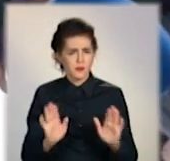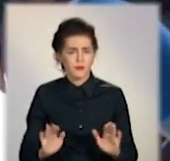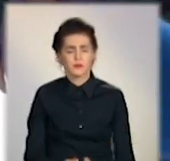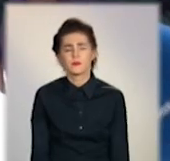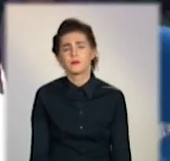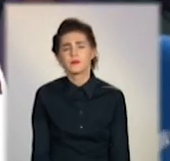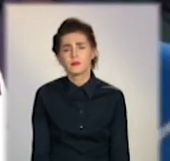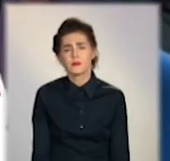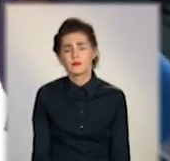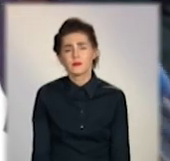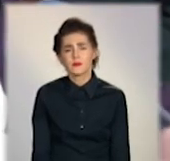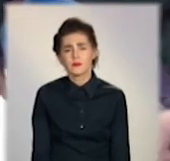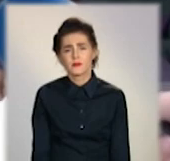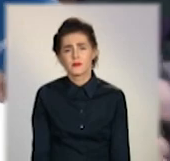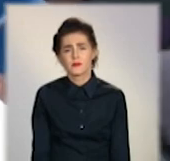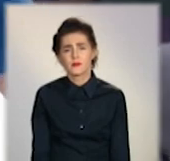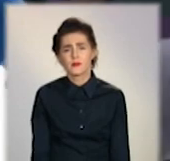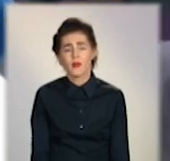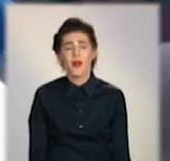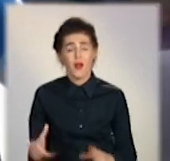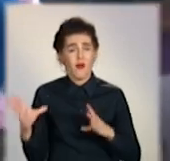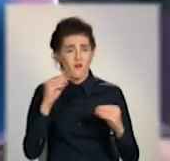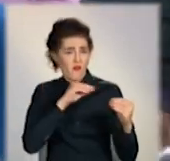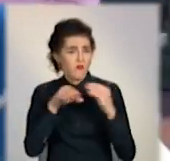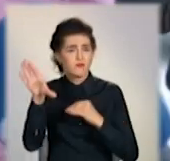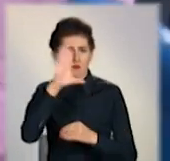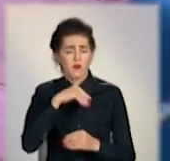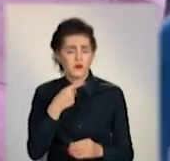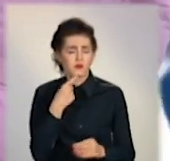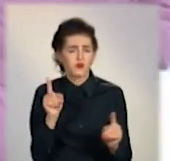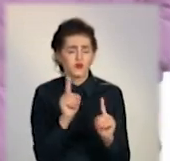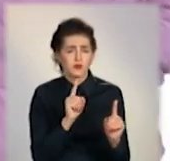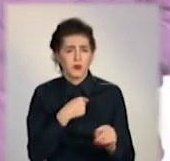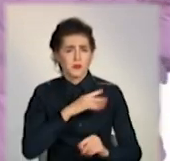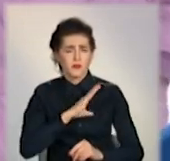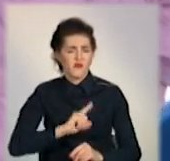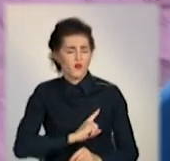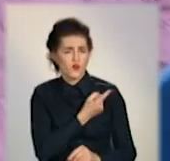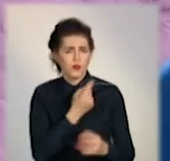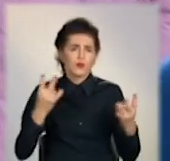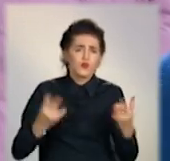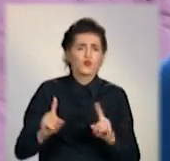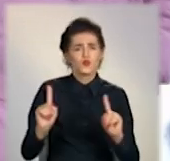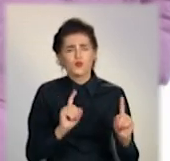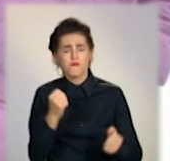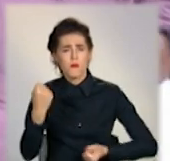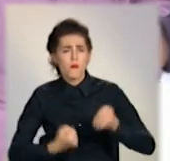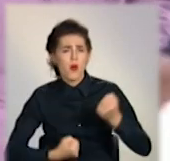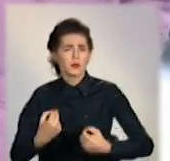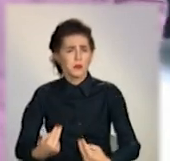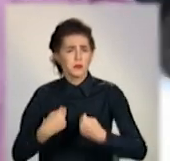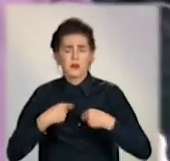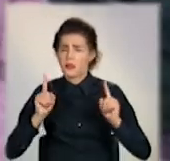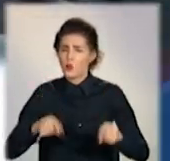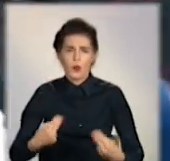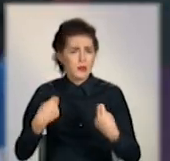Ну так. А то ж машина не приїде з їдою, все, нам не їде хлібок. А машина, так, вчора не приїжджала. От вчора не приїхала, не Ні,